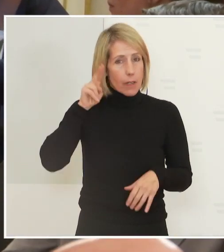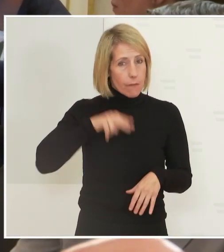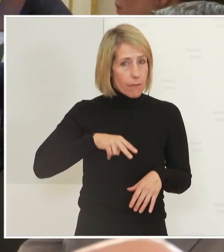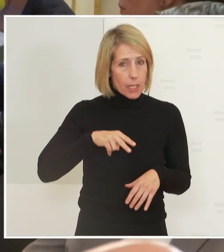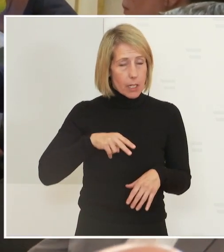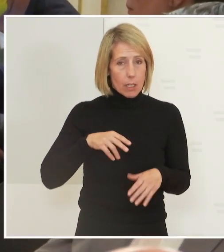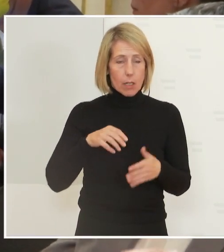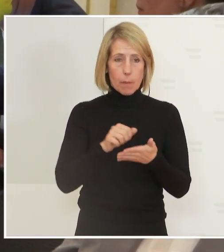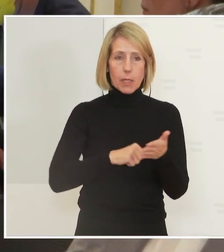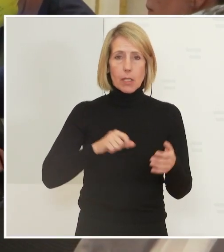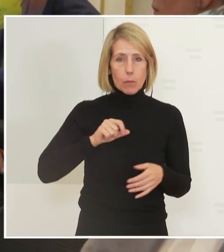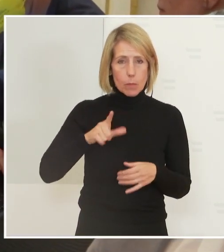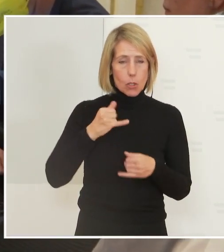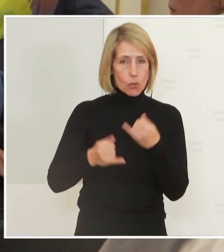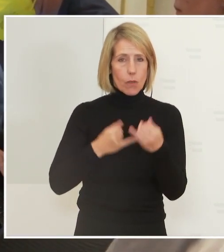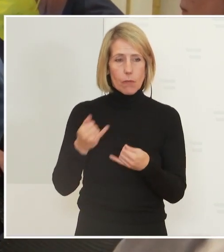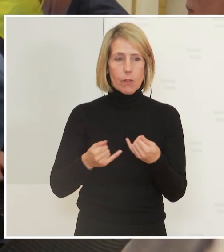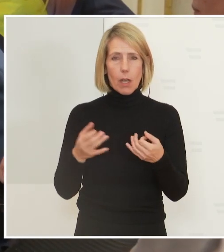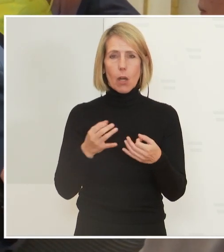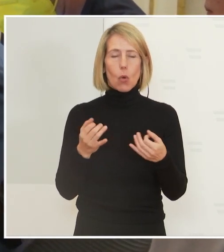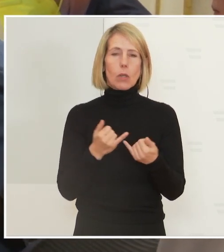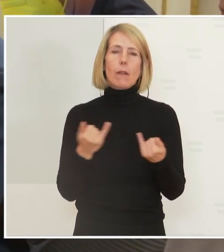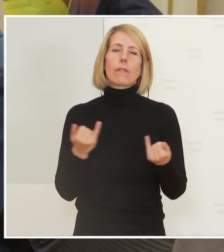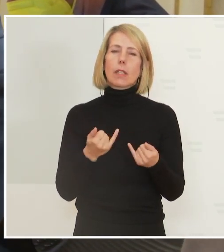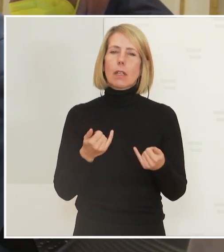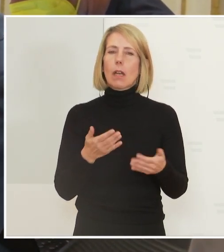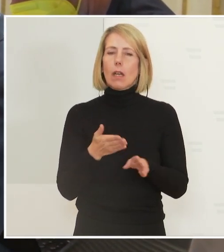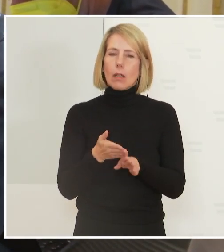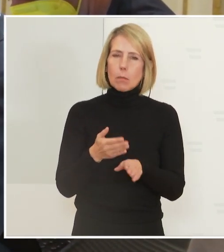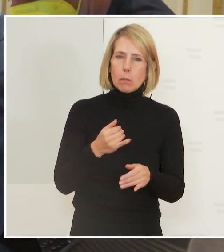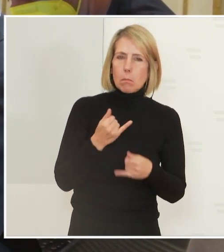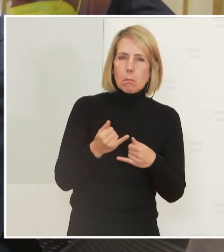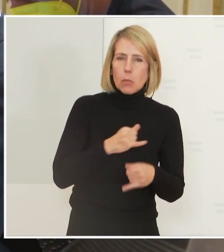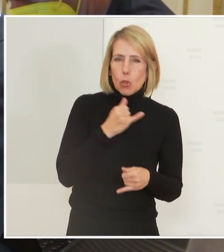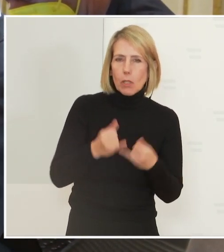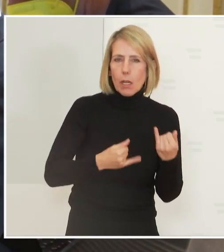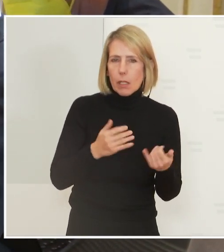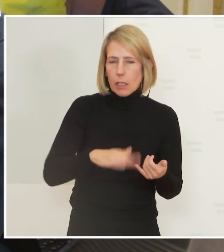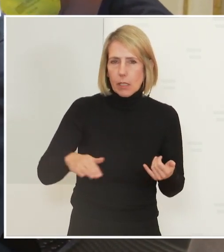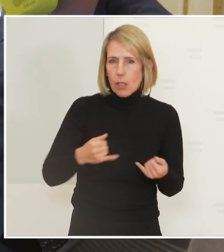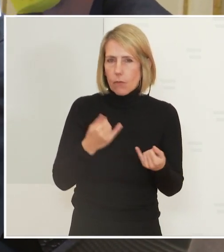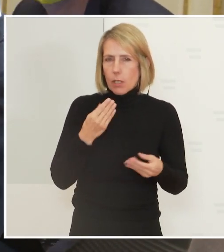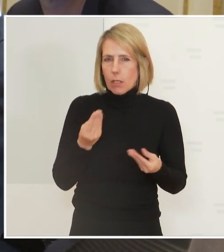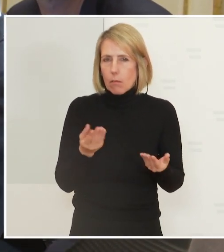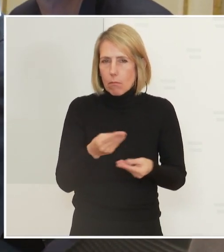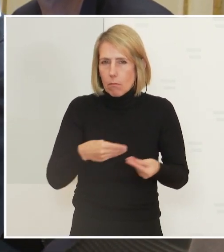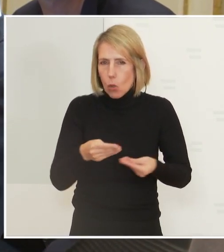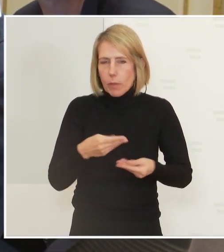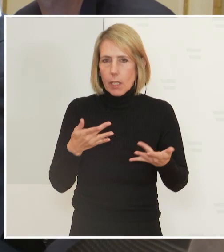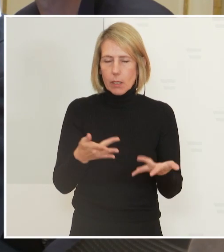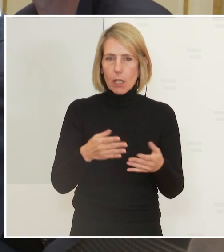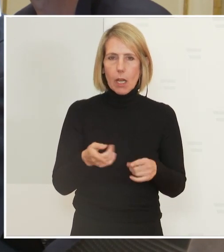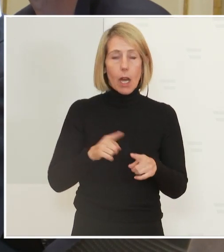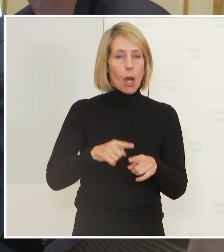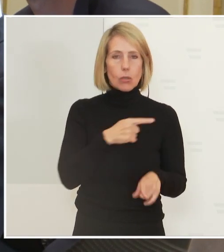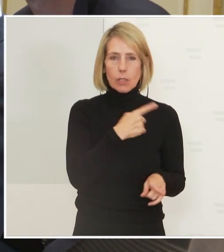die nicht so alt sind? Wie werden die getestet? Und eine zweite Frage. Sie haben jetzt den dritten Stich sehr oft angesprochen, wie wichtig das ist. Herr